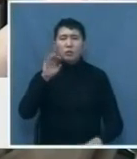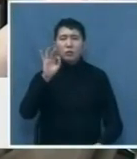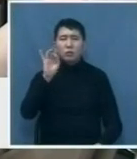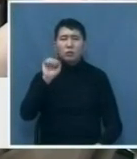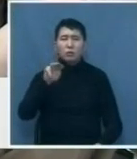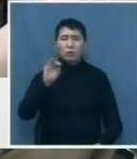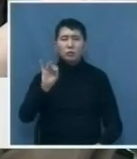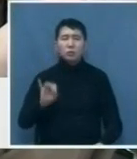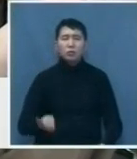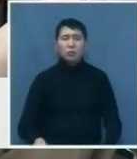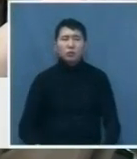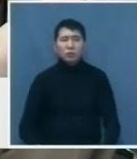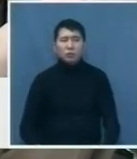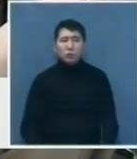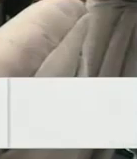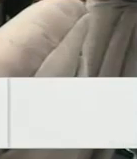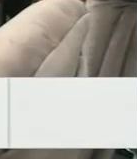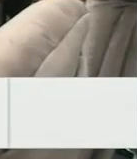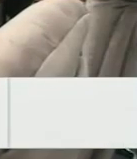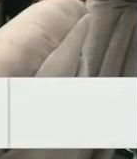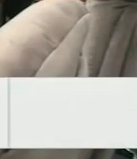Асалжанова, Ерик Тлеухан, Алтай Ахпарат.